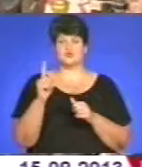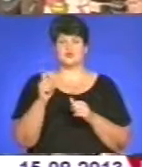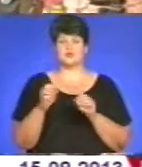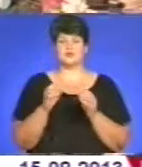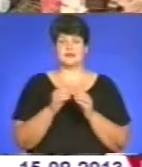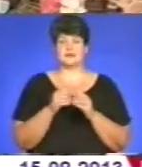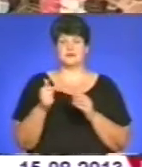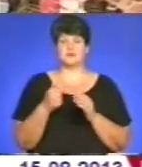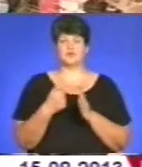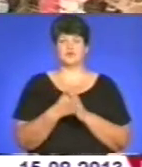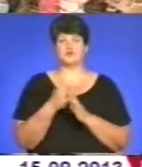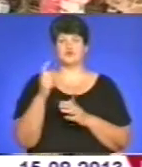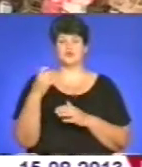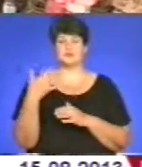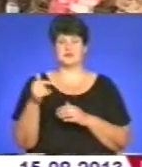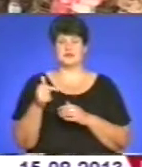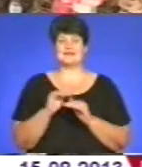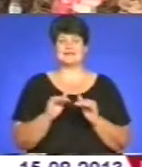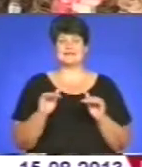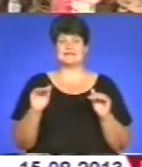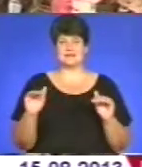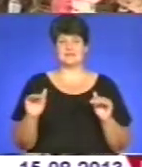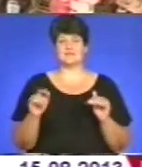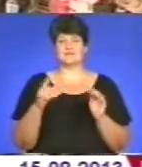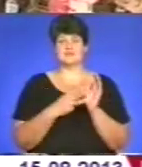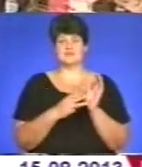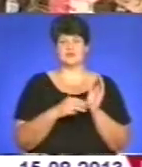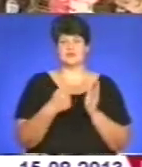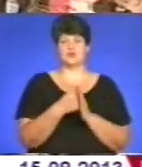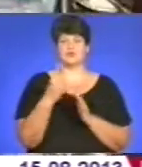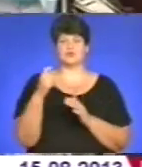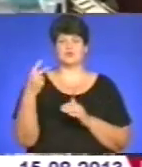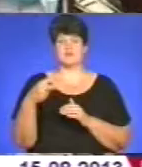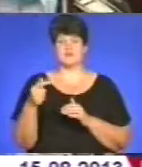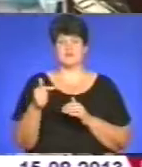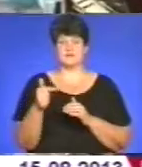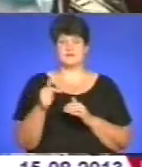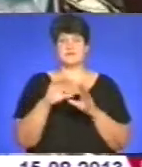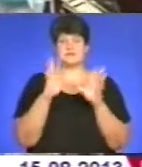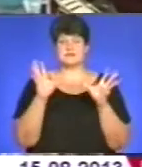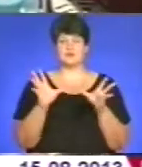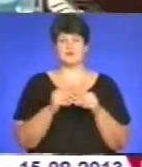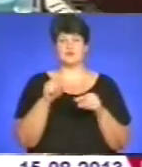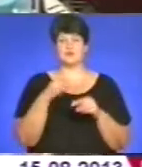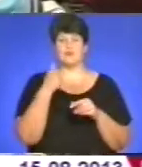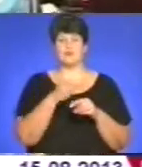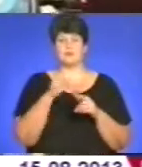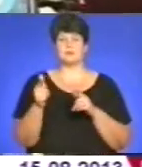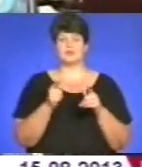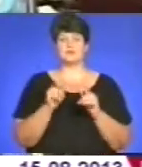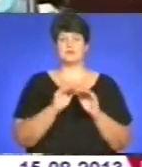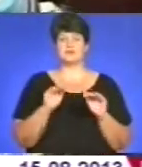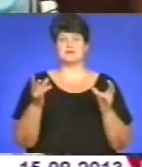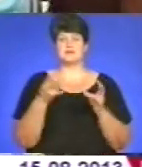гривень до 150 гривень. Садики від 80 гривень до 120 гривень. Загалом цьогоріч на підготовку школяра треба